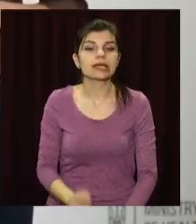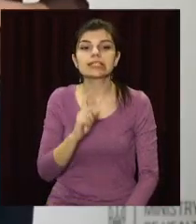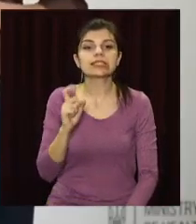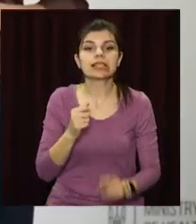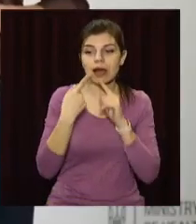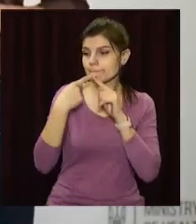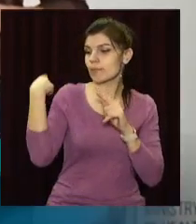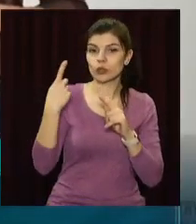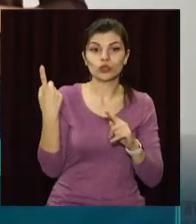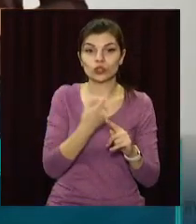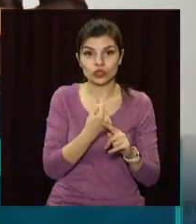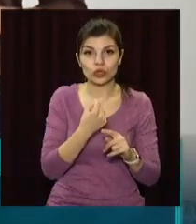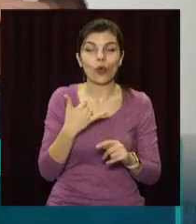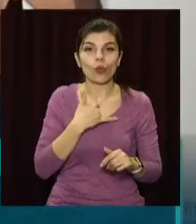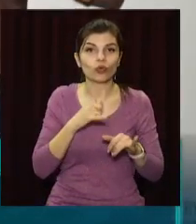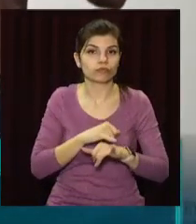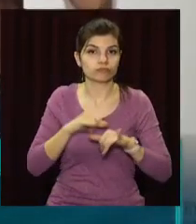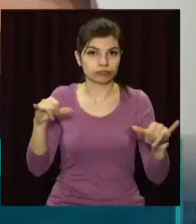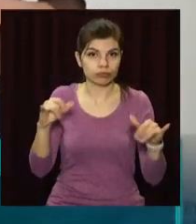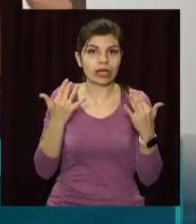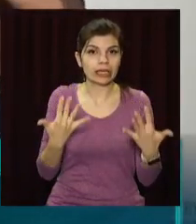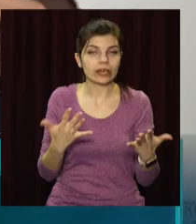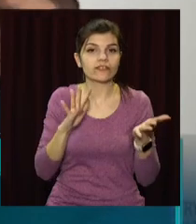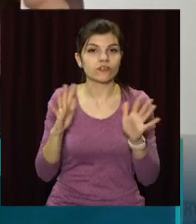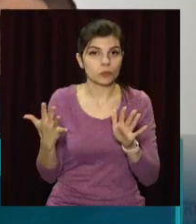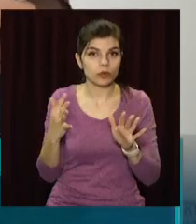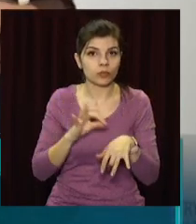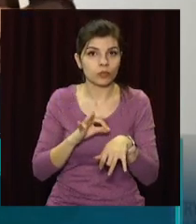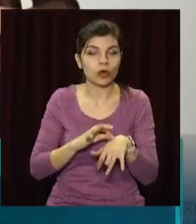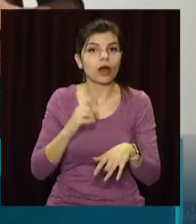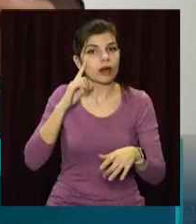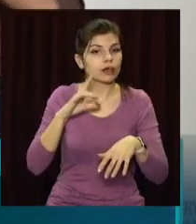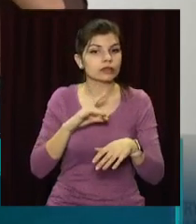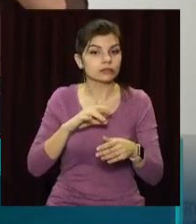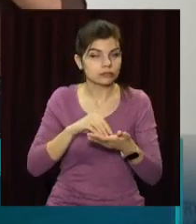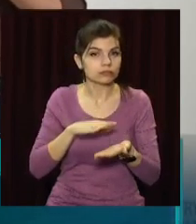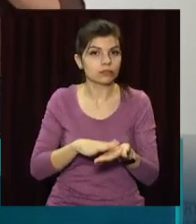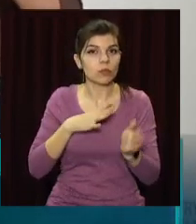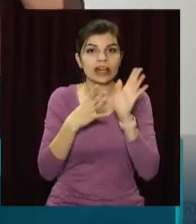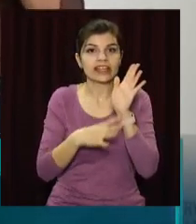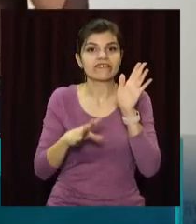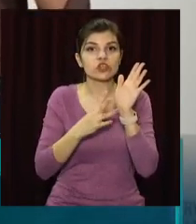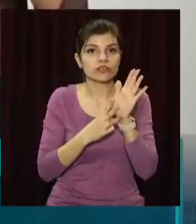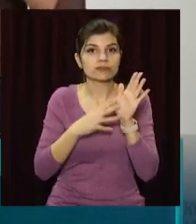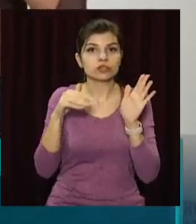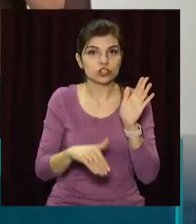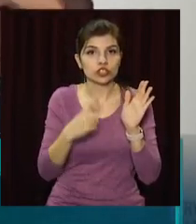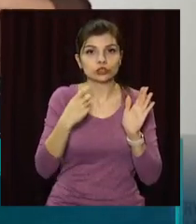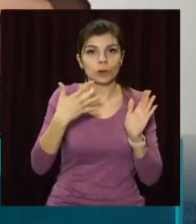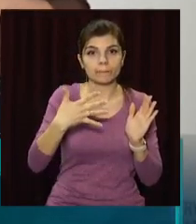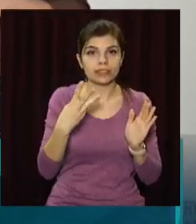минулий тиждень в нас зросла кількість нових випадків. Всього було зареєстровано 98 тисяч